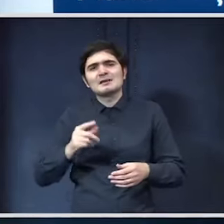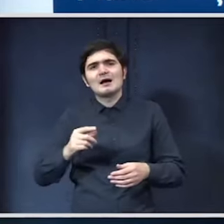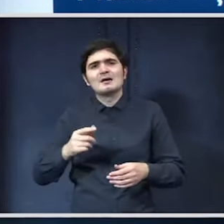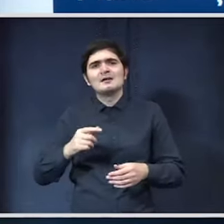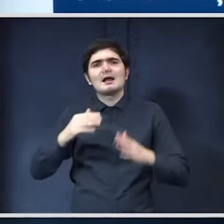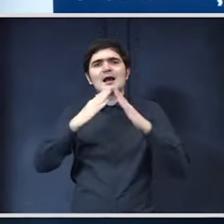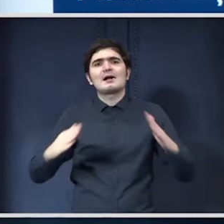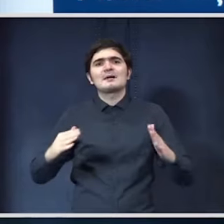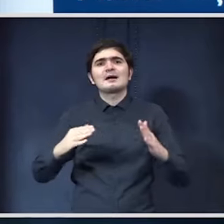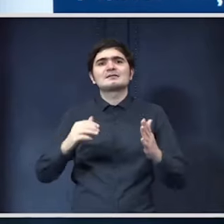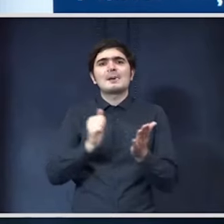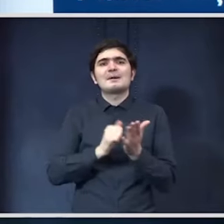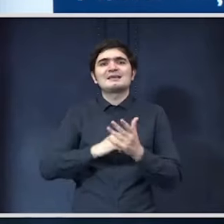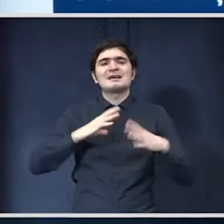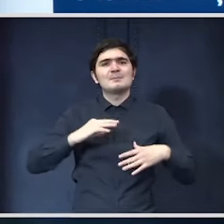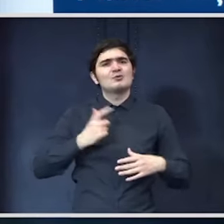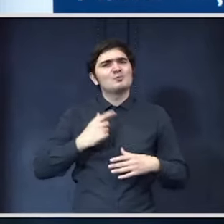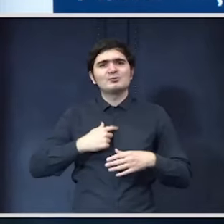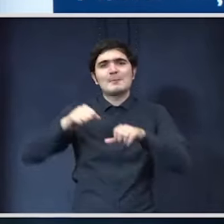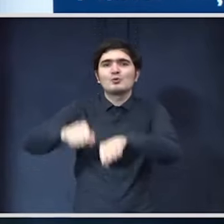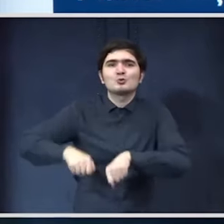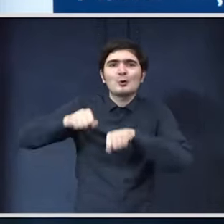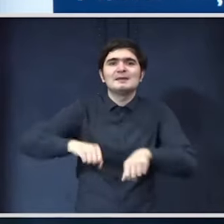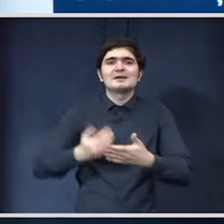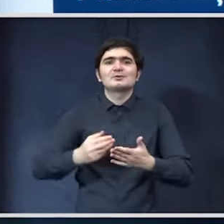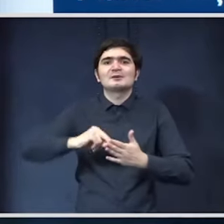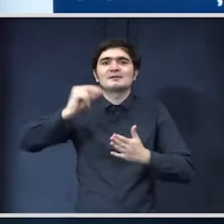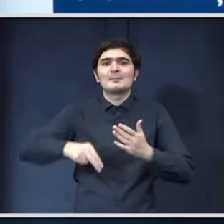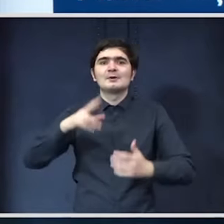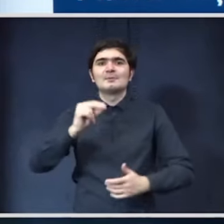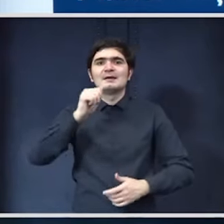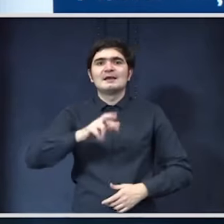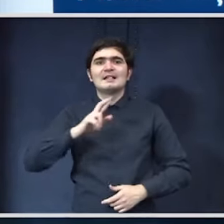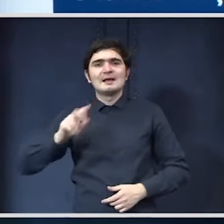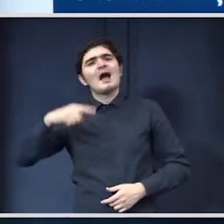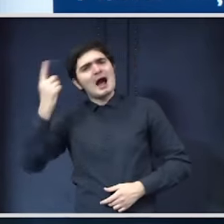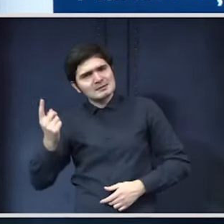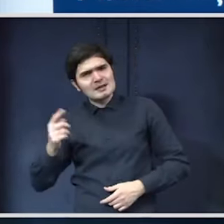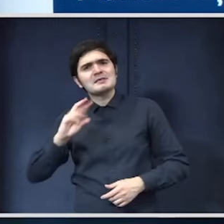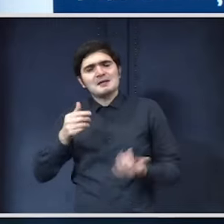trotineta astăzi când aveam de aprobat PNR-ul cum fac în alte dăți